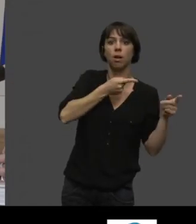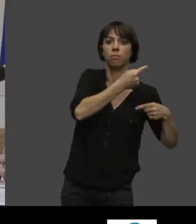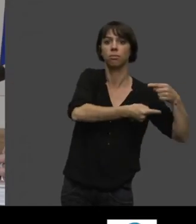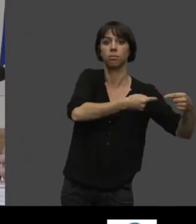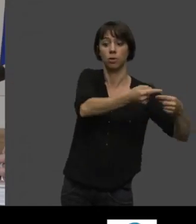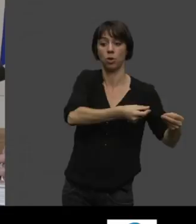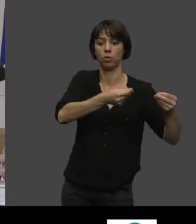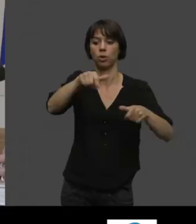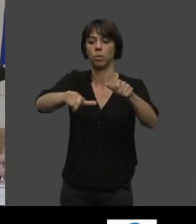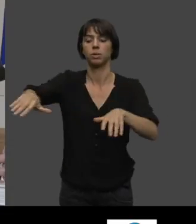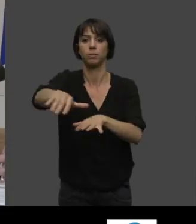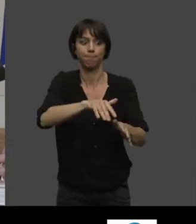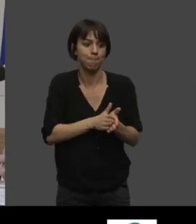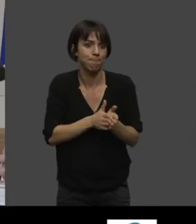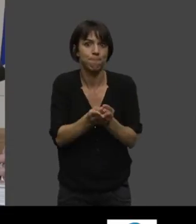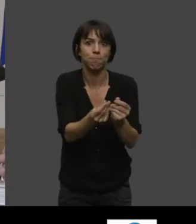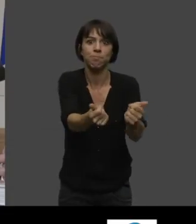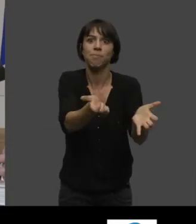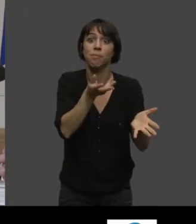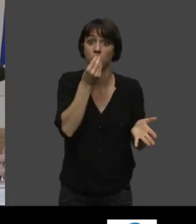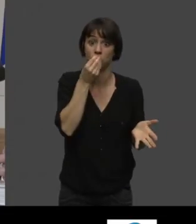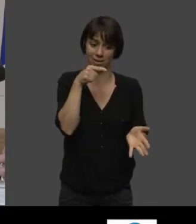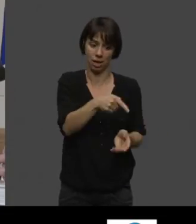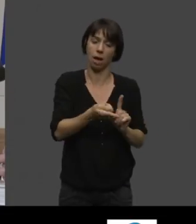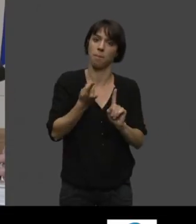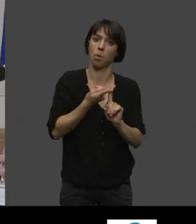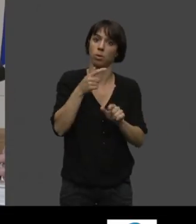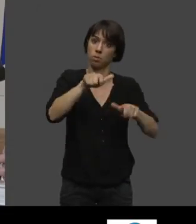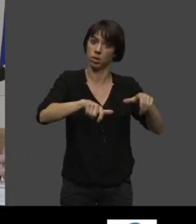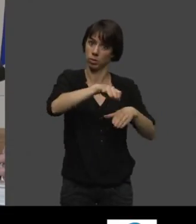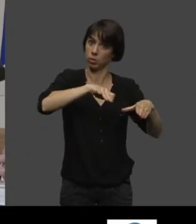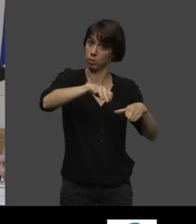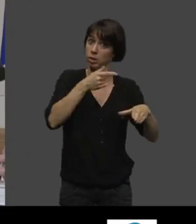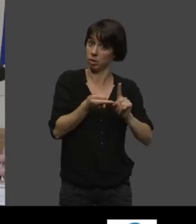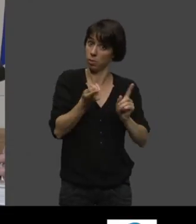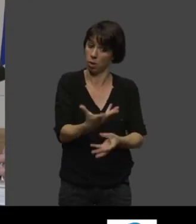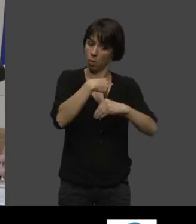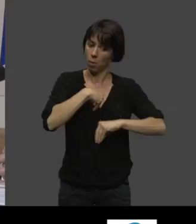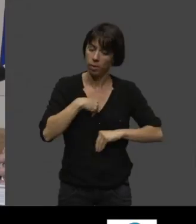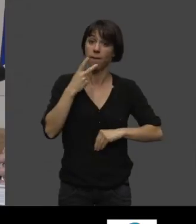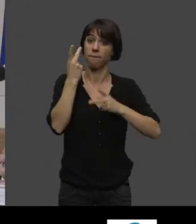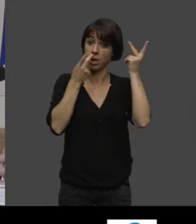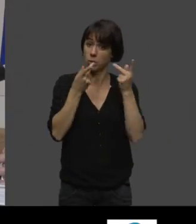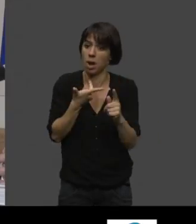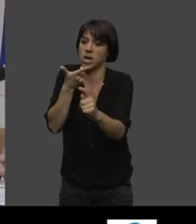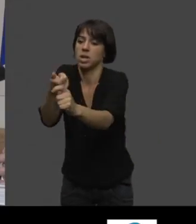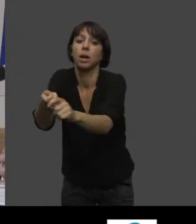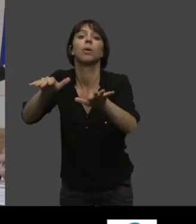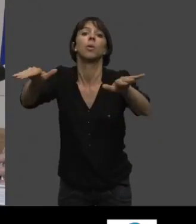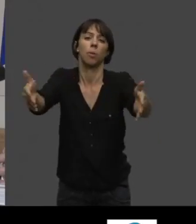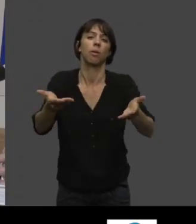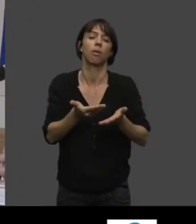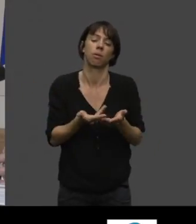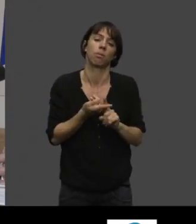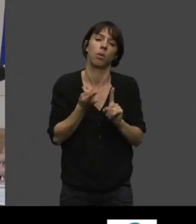cuisiniers devront de plus en plus prendre en compte. mais c'est vrai aussi que ça nous oblige